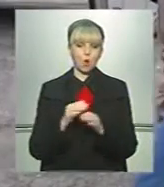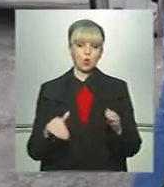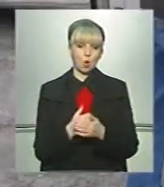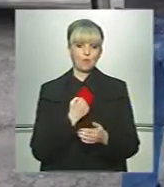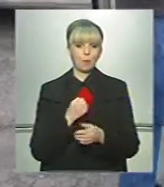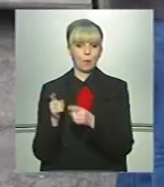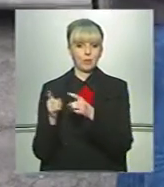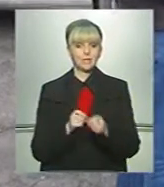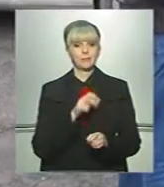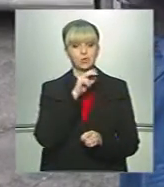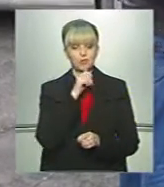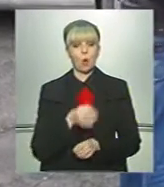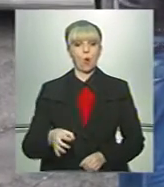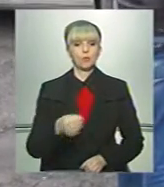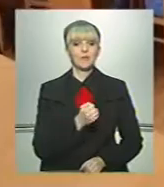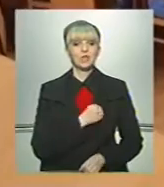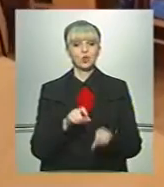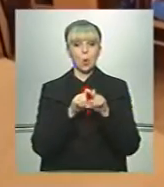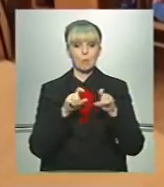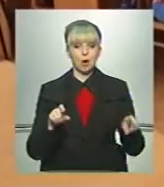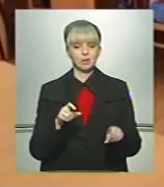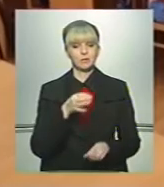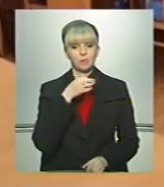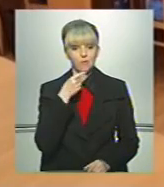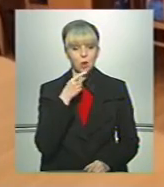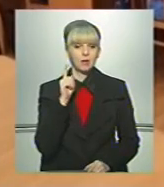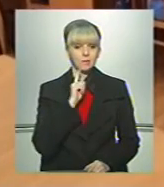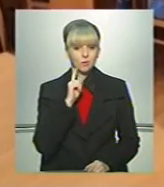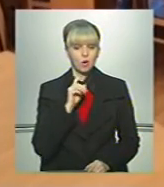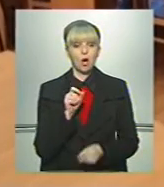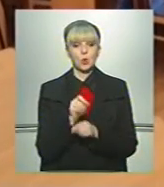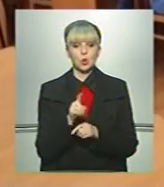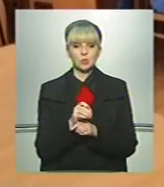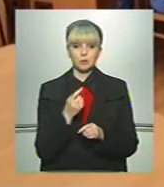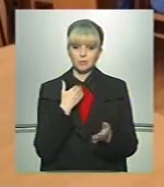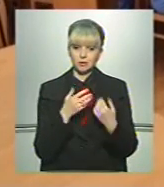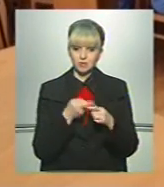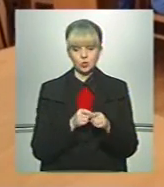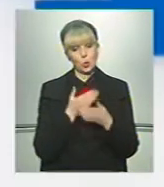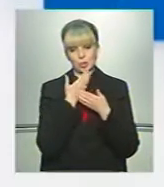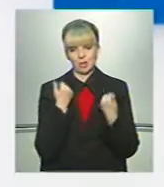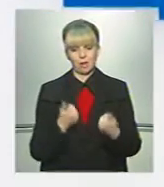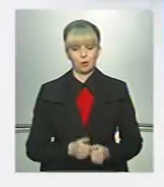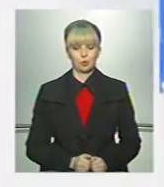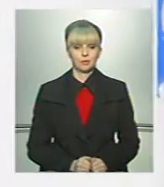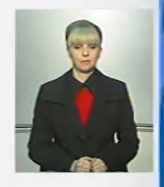мобілізовані. В Чернівецькому обласному військоматі зауважують, поки що розпоряджень щодо цього не мають.